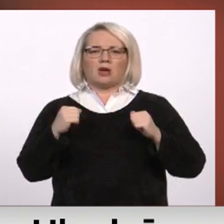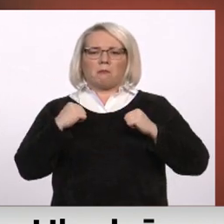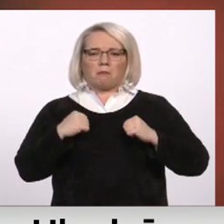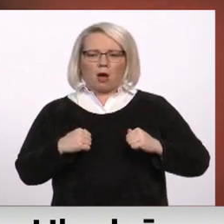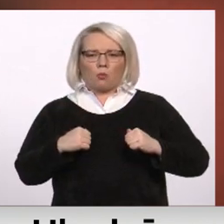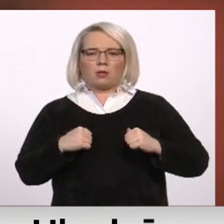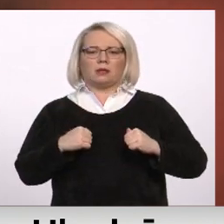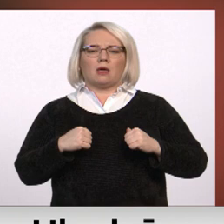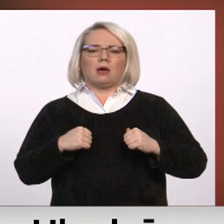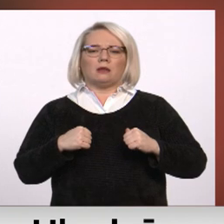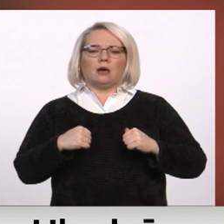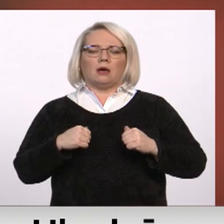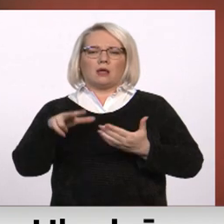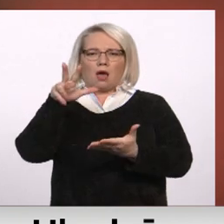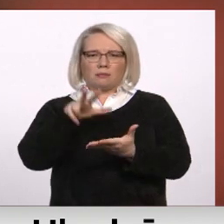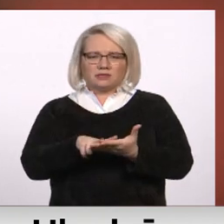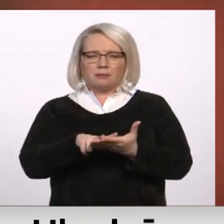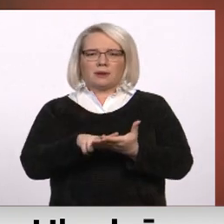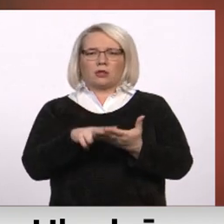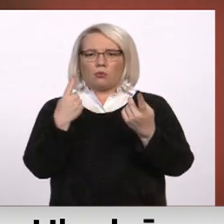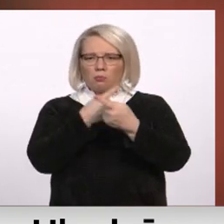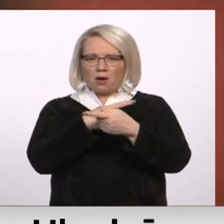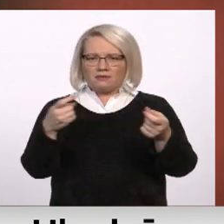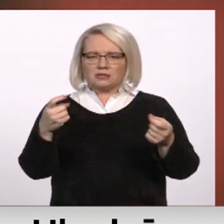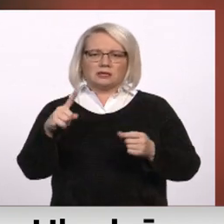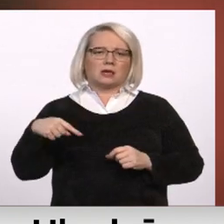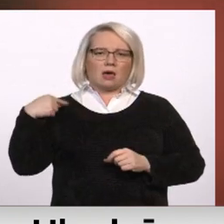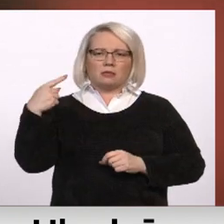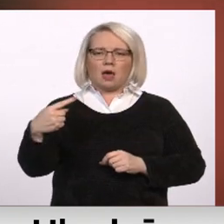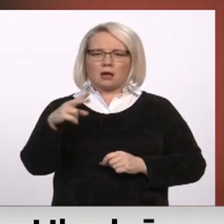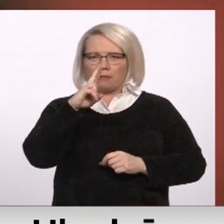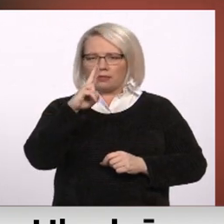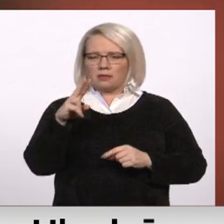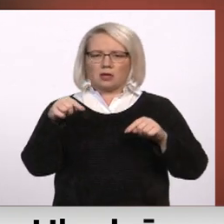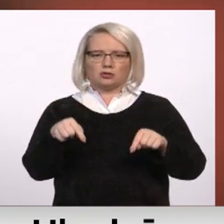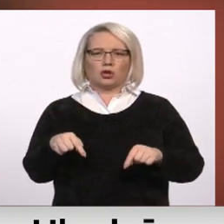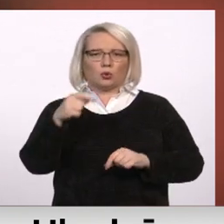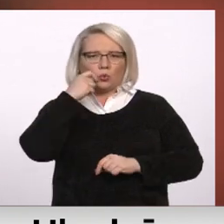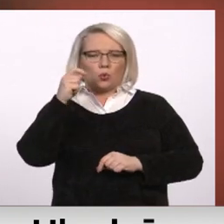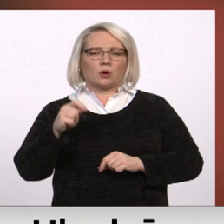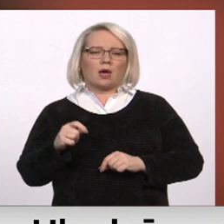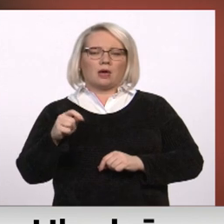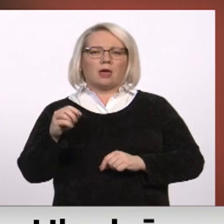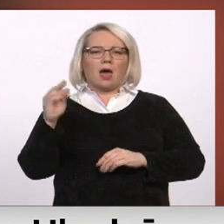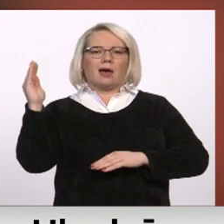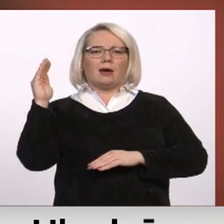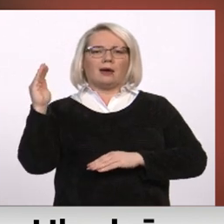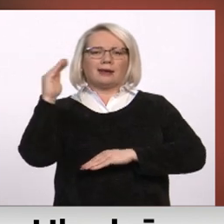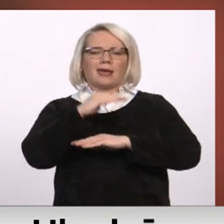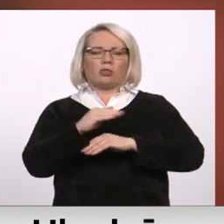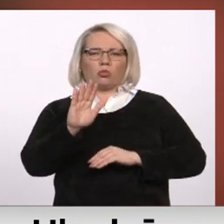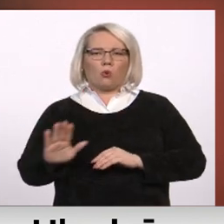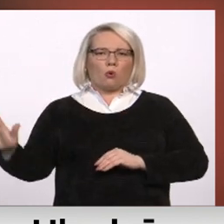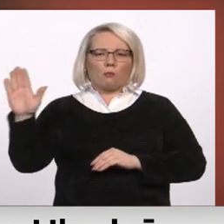apstiprināt un pavēstīt, ka jau nākamajā nedēļā šeit, Ukrainā, Rietuma daļā Ivanu